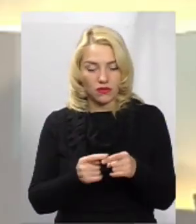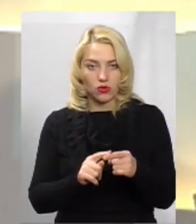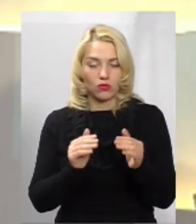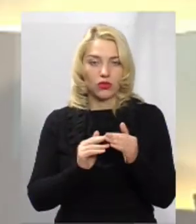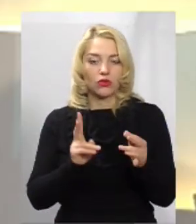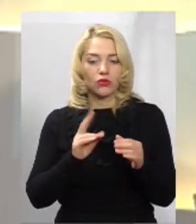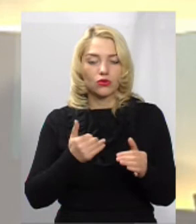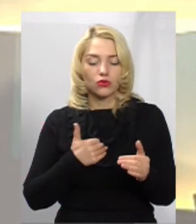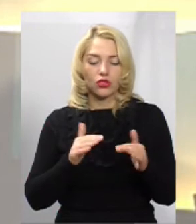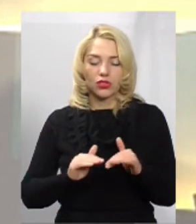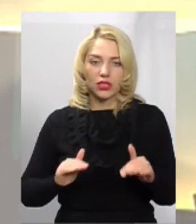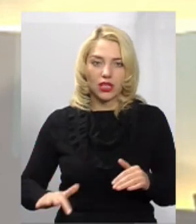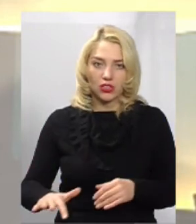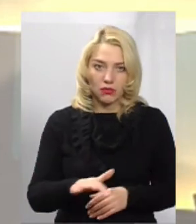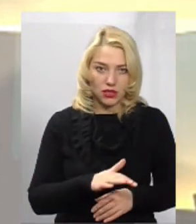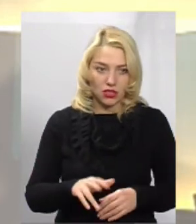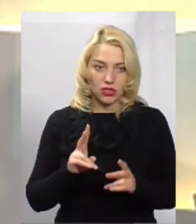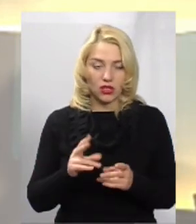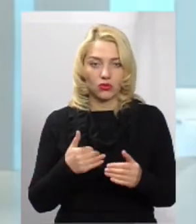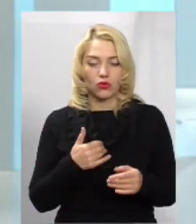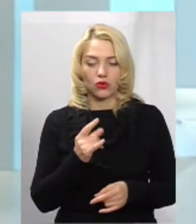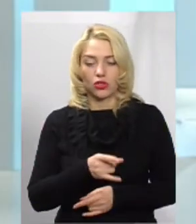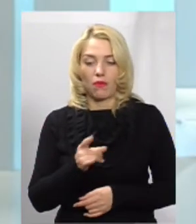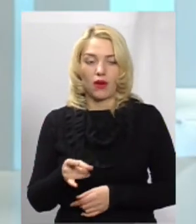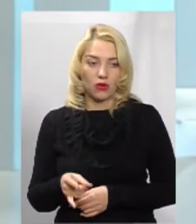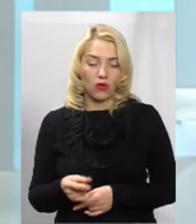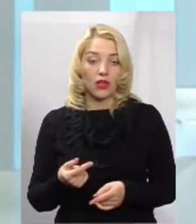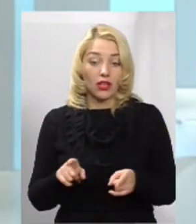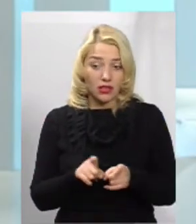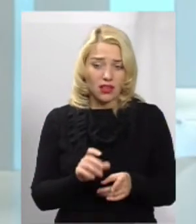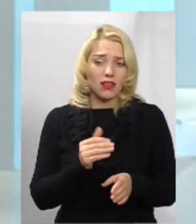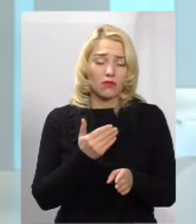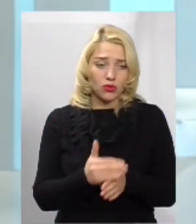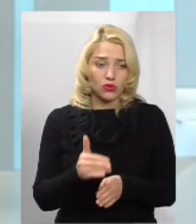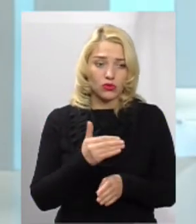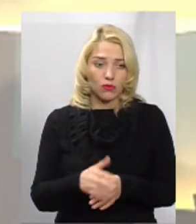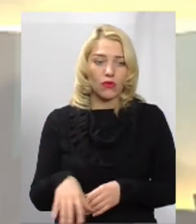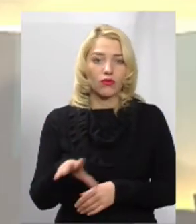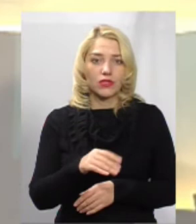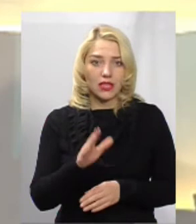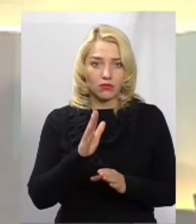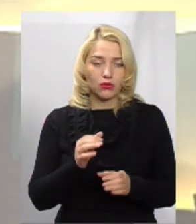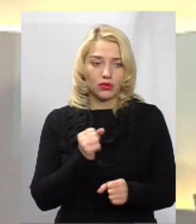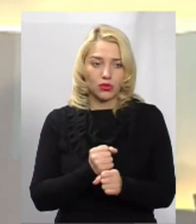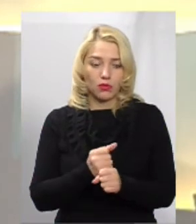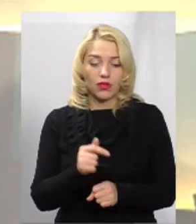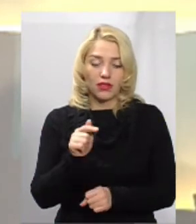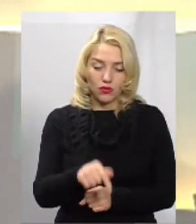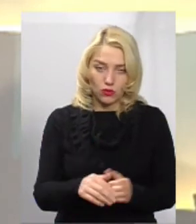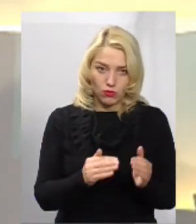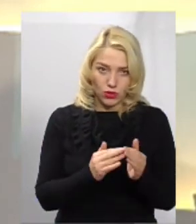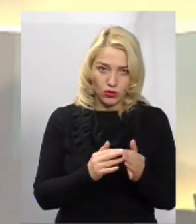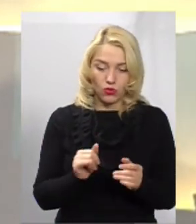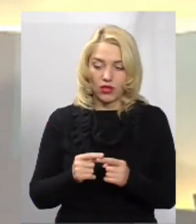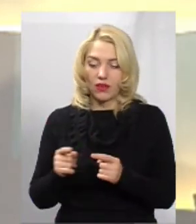хтось хоче дитячого майданчика в цьому будинку, а хтось хоче парковку. Та, то поступово ми його все зробимо і в цьому будинку, і в